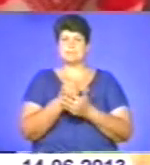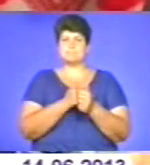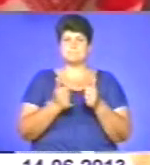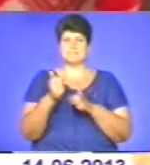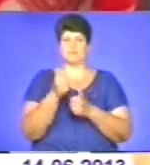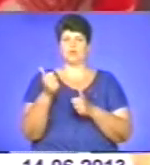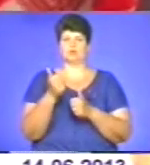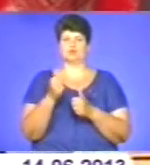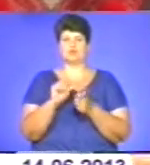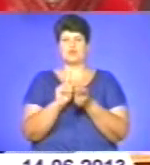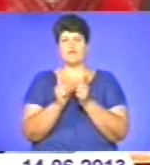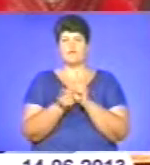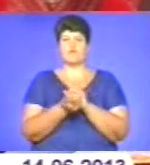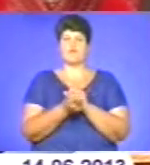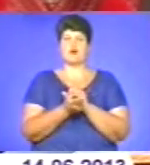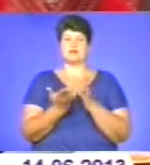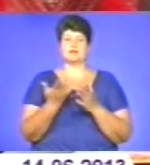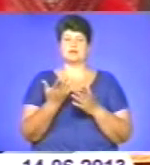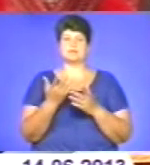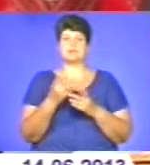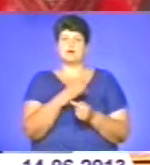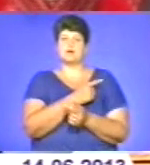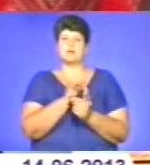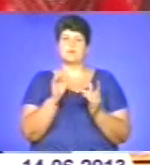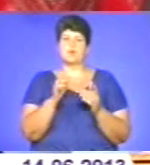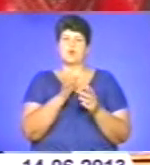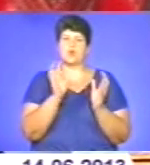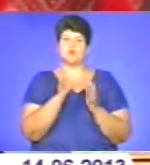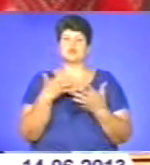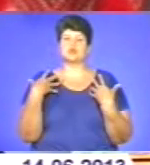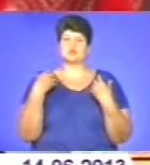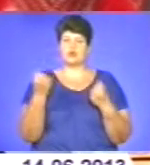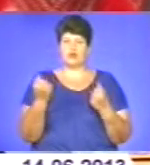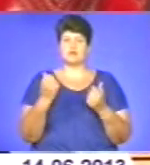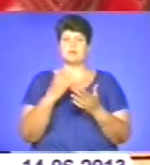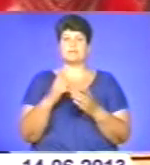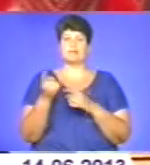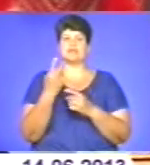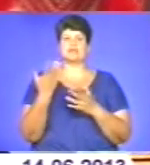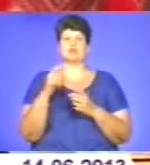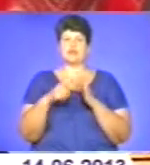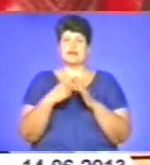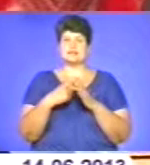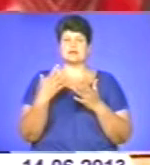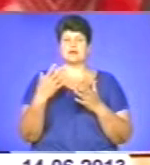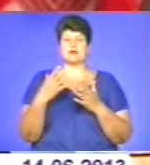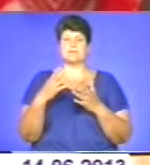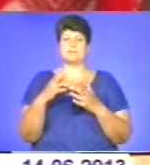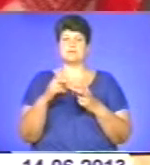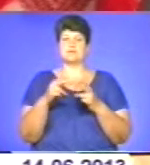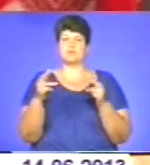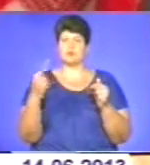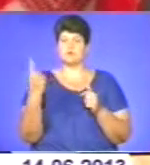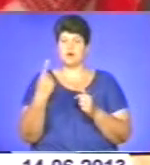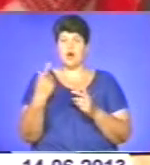королю здоров'я, пілоти не є Діпропетровська, Донецька і Вінницька області, але ми в питання реформування